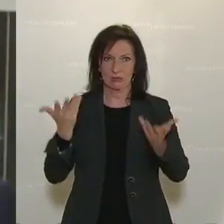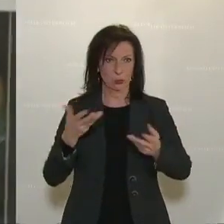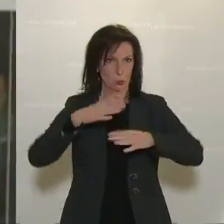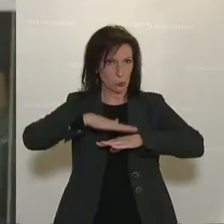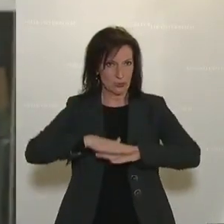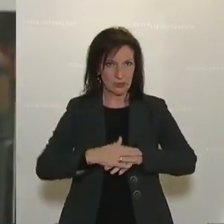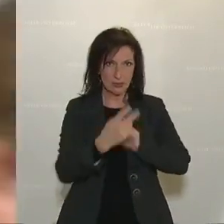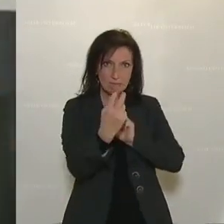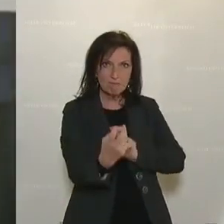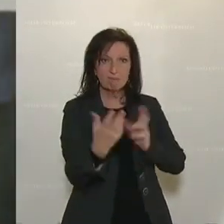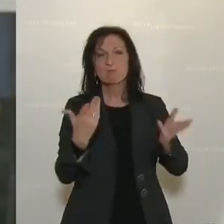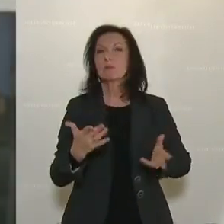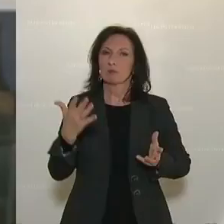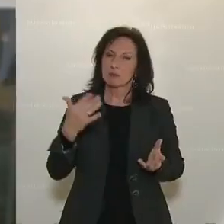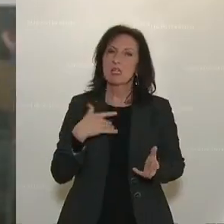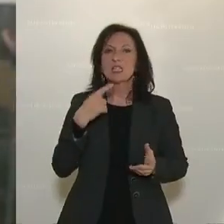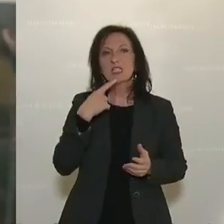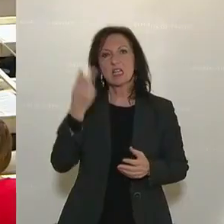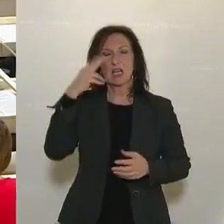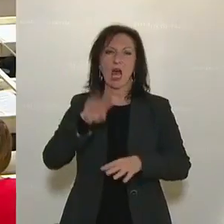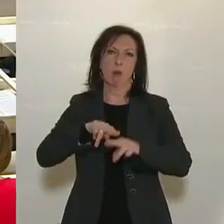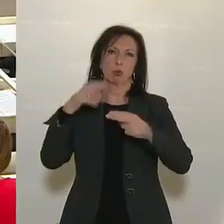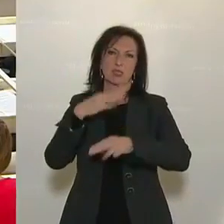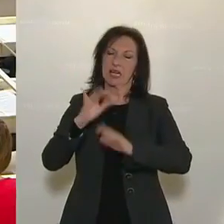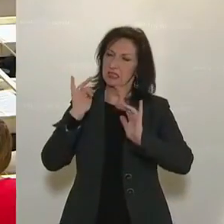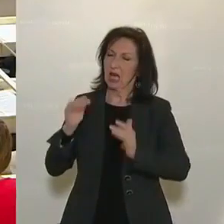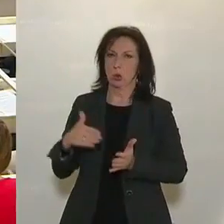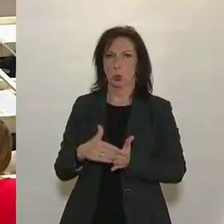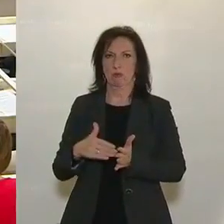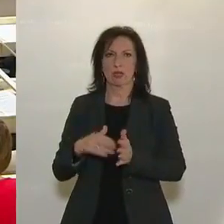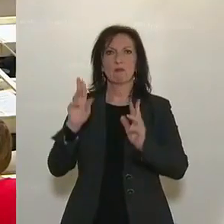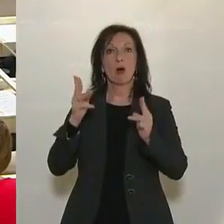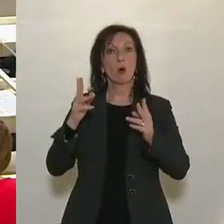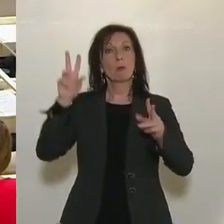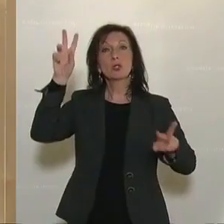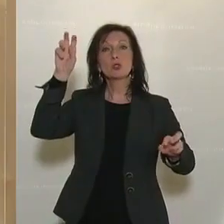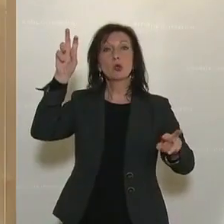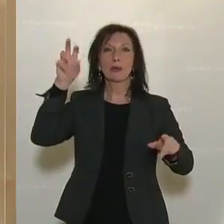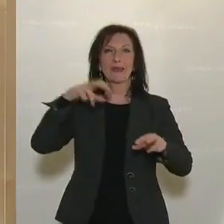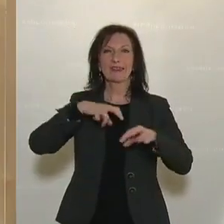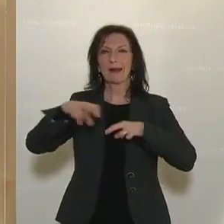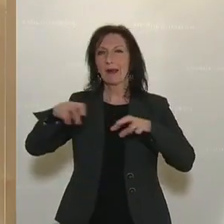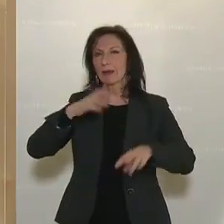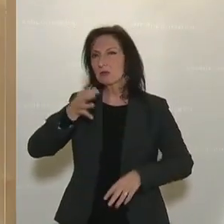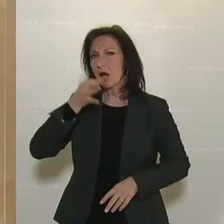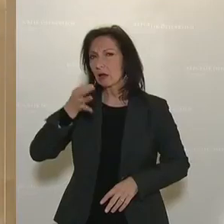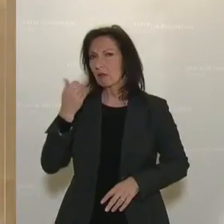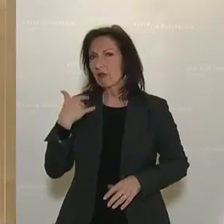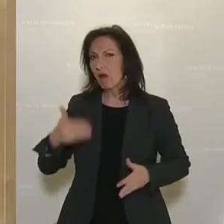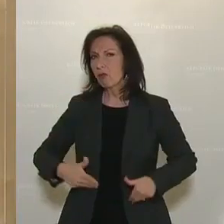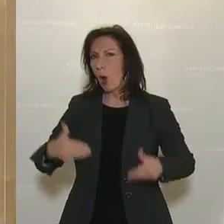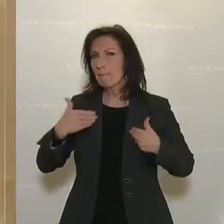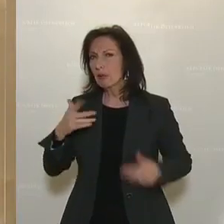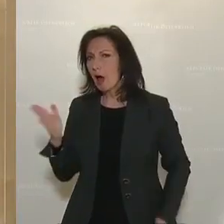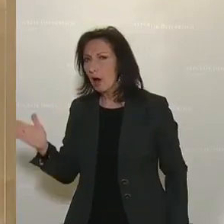ich halte es für notwendig, Herr Bundeskanzler, dass wir das tun, weil wir uns mit der sogenannten Regierungserklärung, die Sie heute am Vormittag